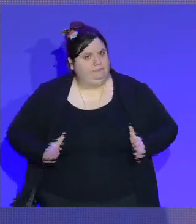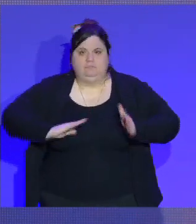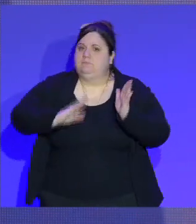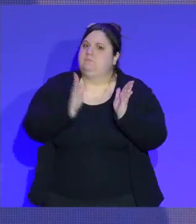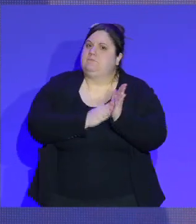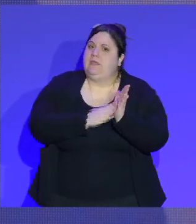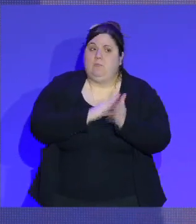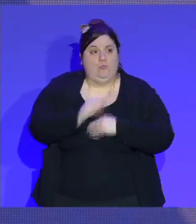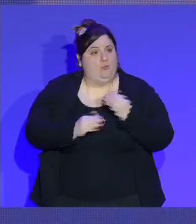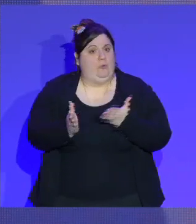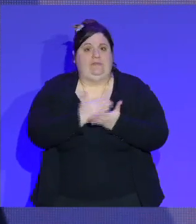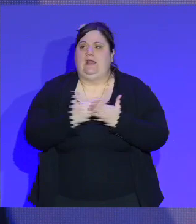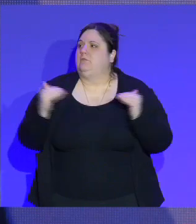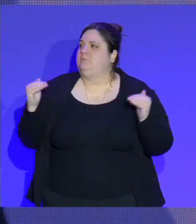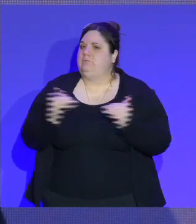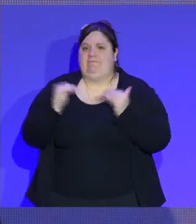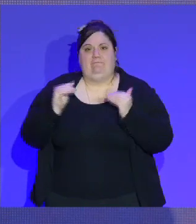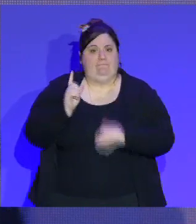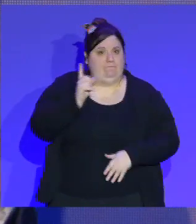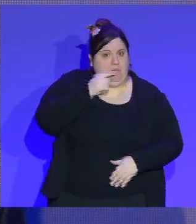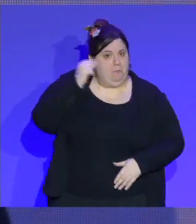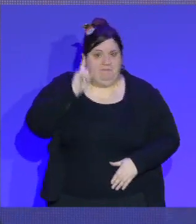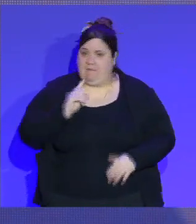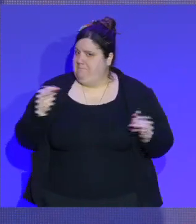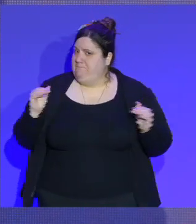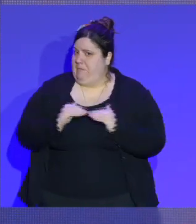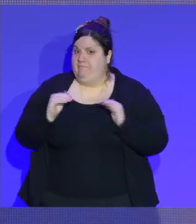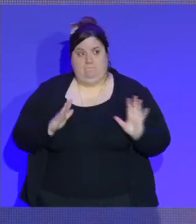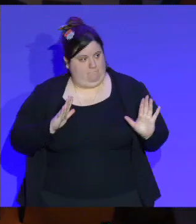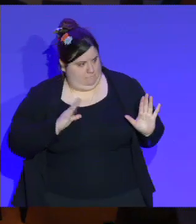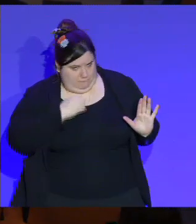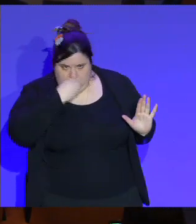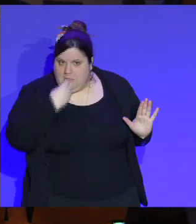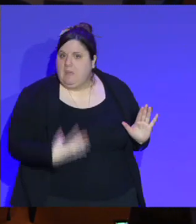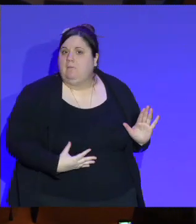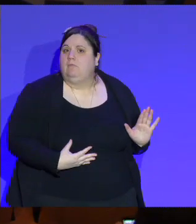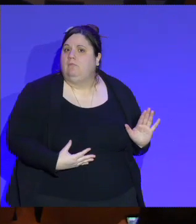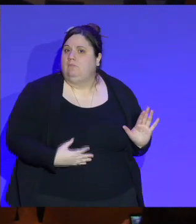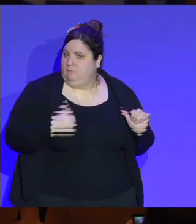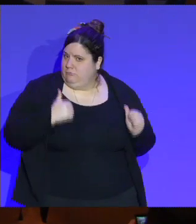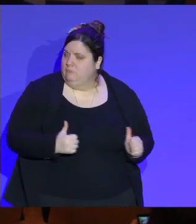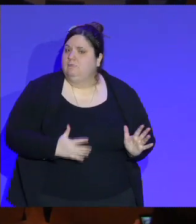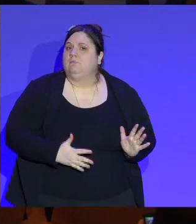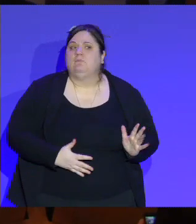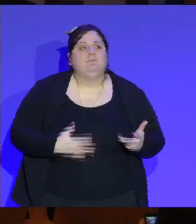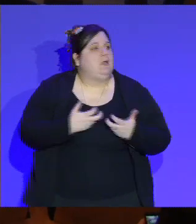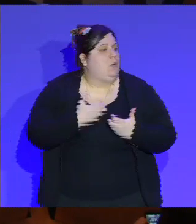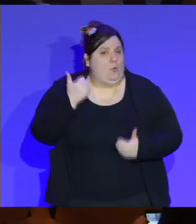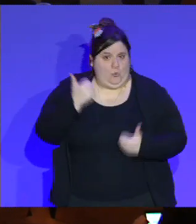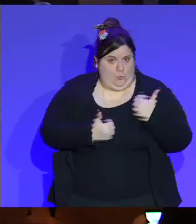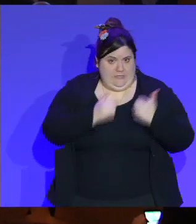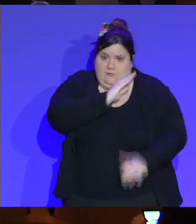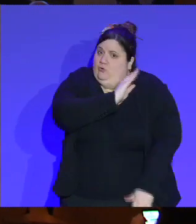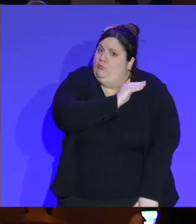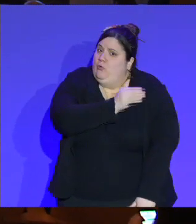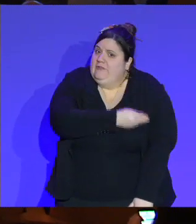les compétitions sportives. Je trouve ça très bien. Je veux dire, il y a des compétitions sportives, aujourd'hui, qui relèvent,